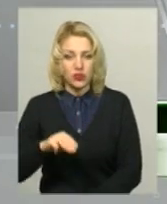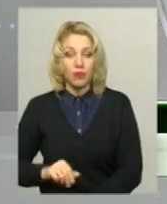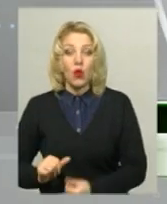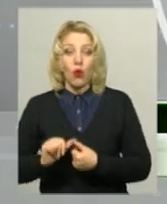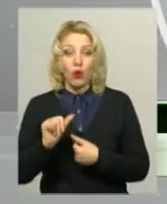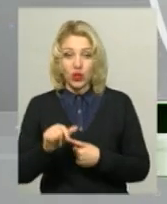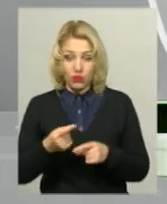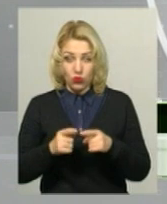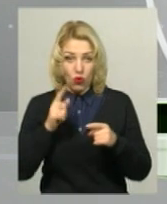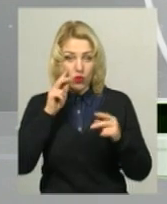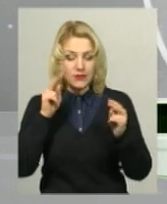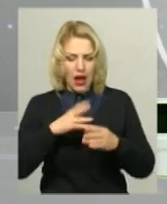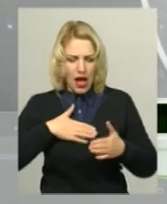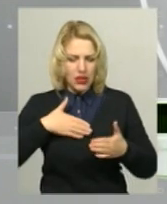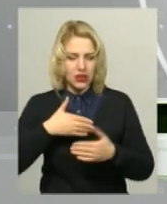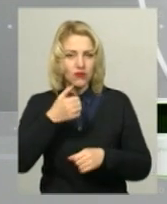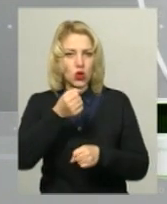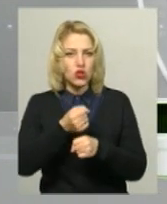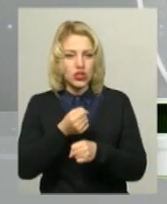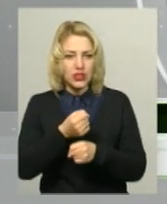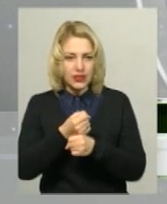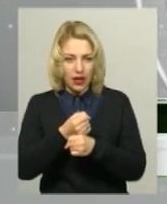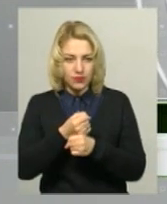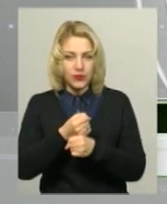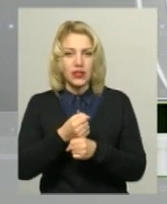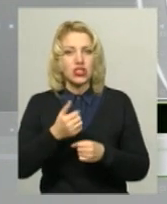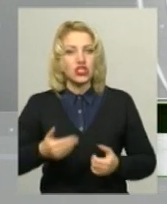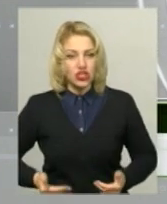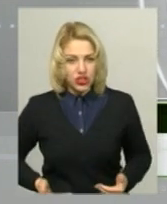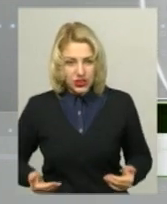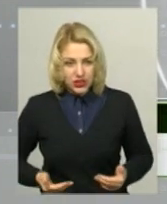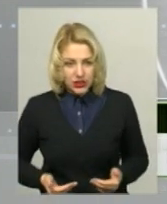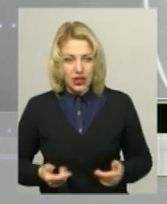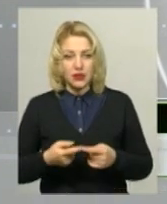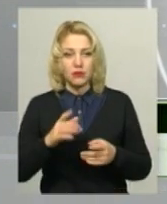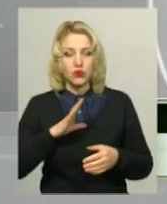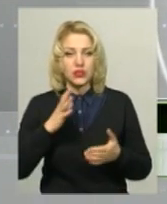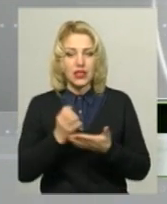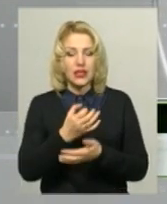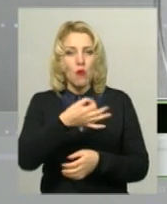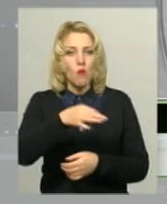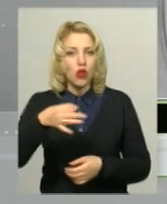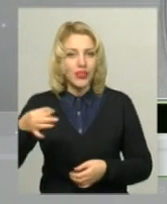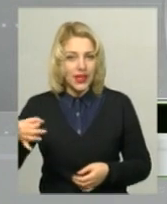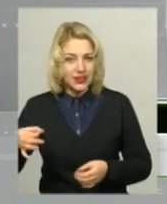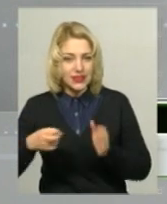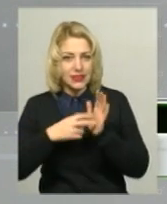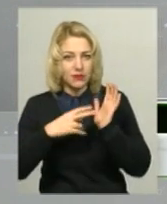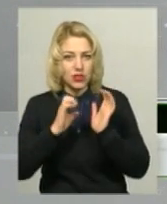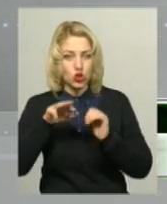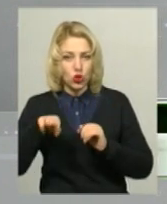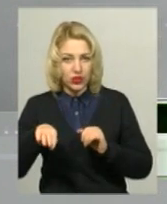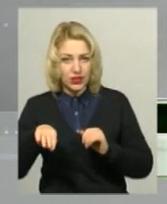свідченням активного життя в цій кімнаті і взагалі в палаці є знахідки монет 17-го століття, це так звані